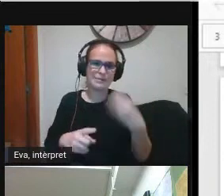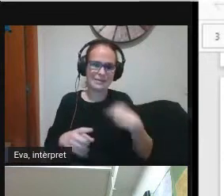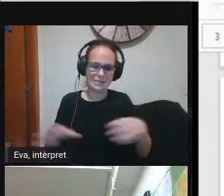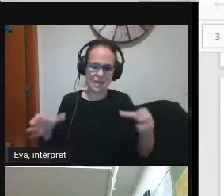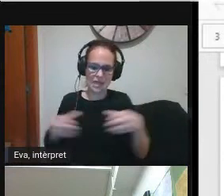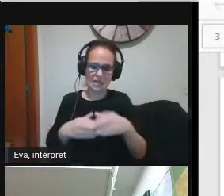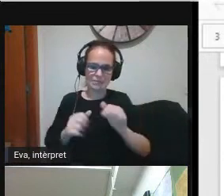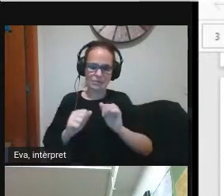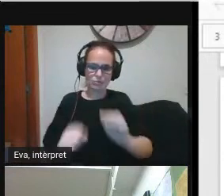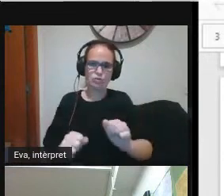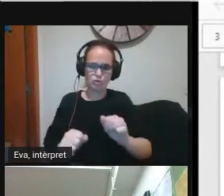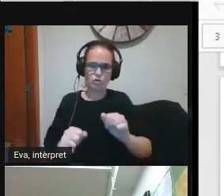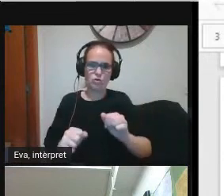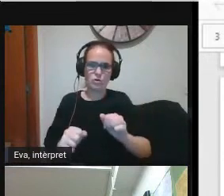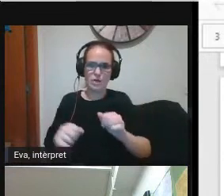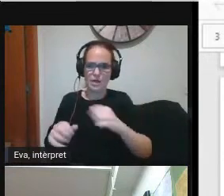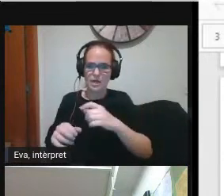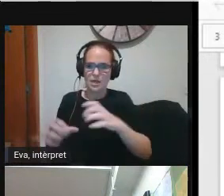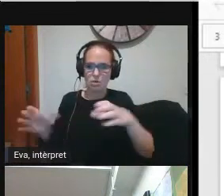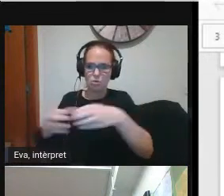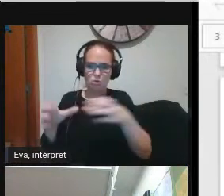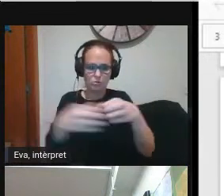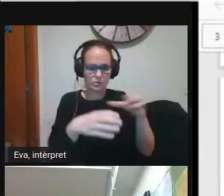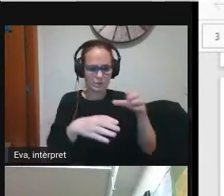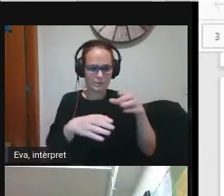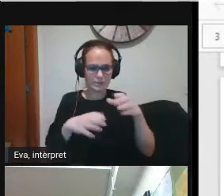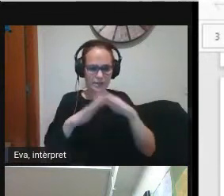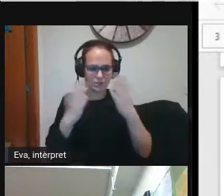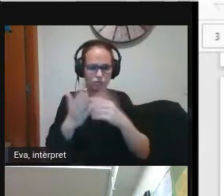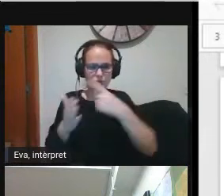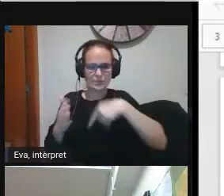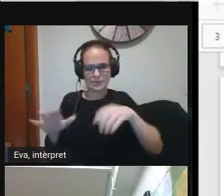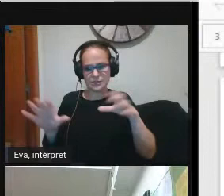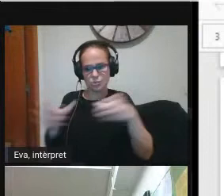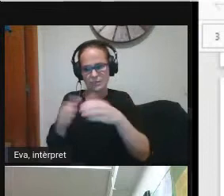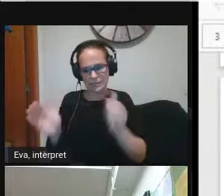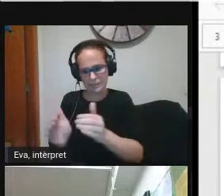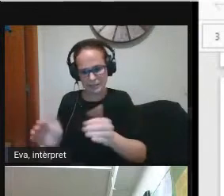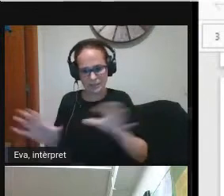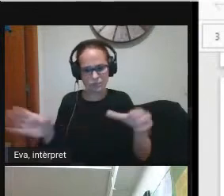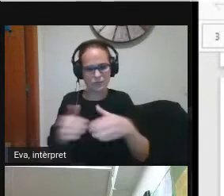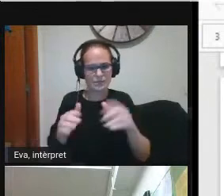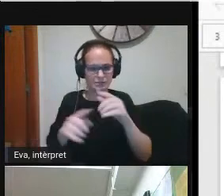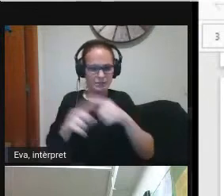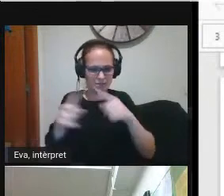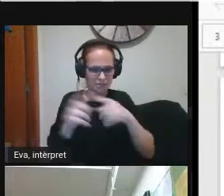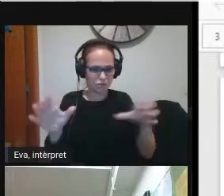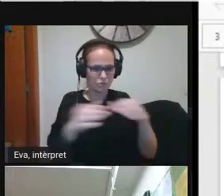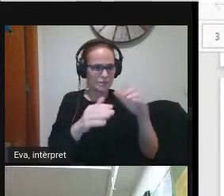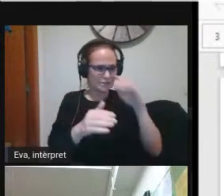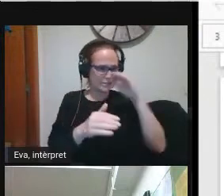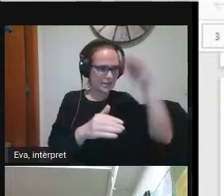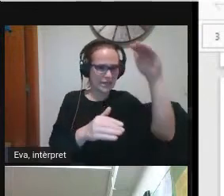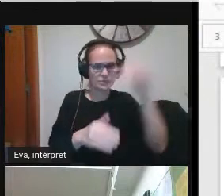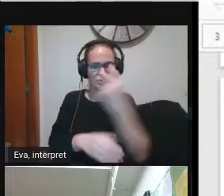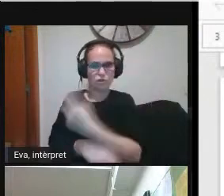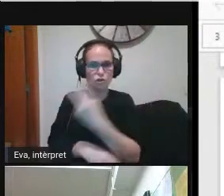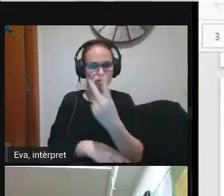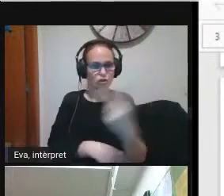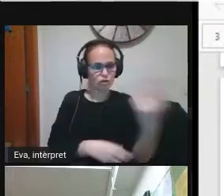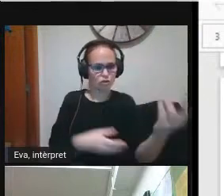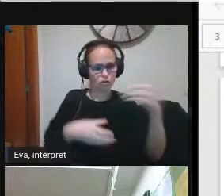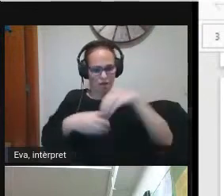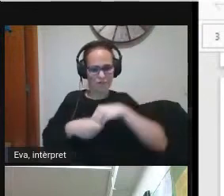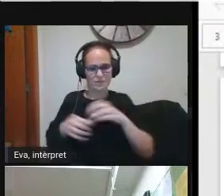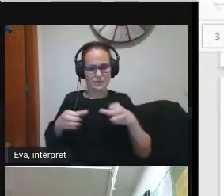hi ha dos membres de cada comunitat de l'escola nosaltres tenim comunitat de petits de mitjanes i de grans i també està l'equip